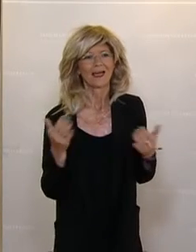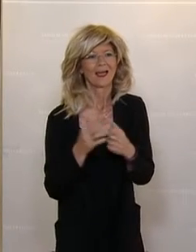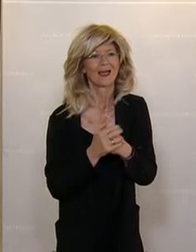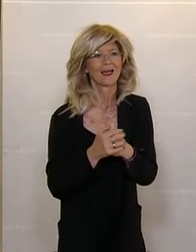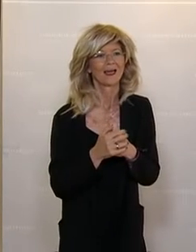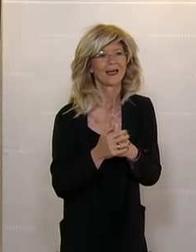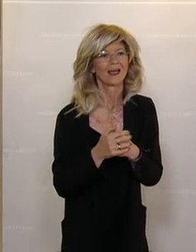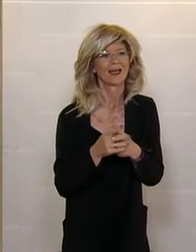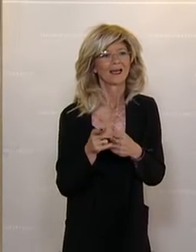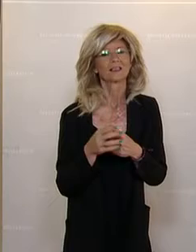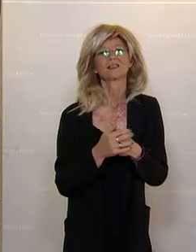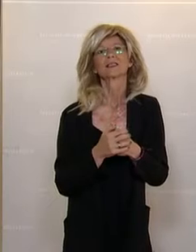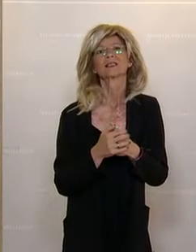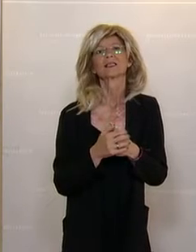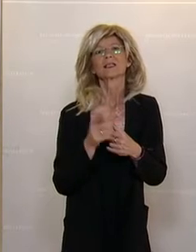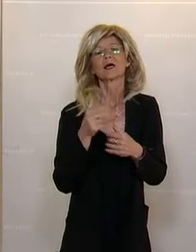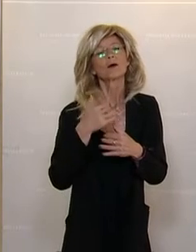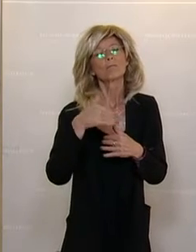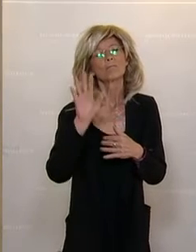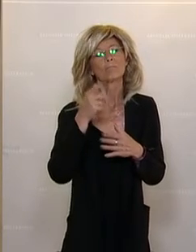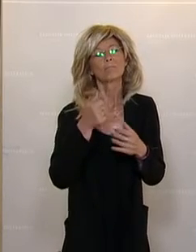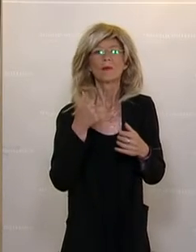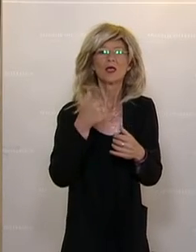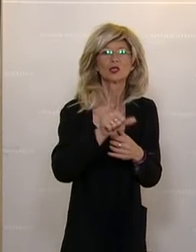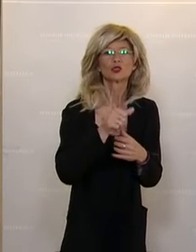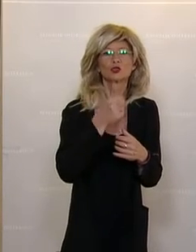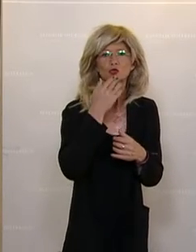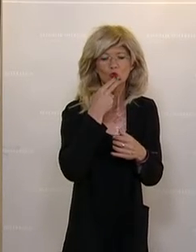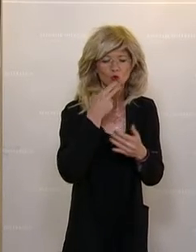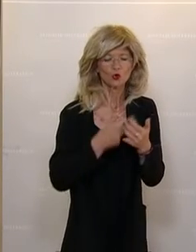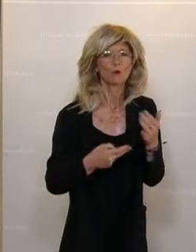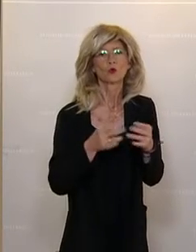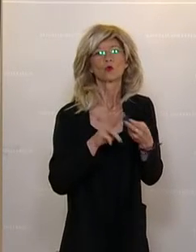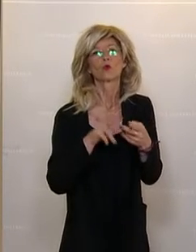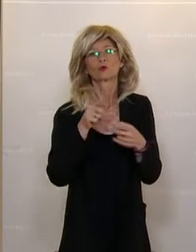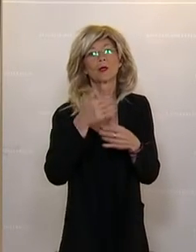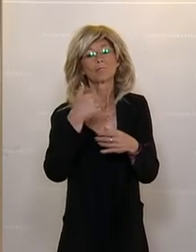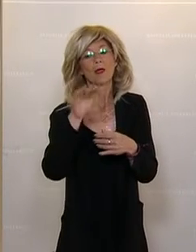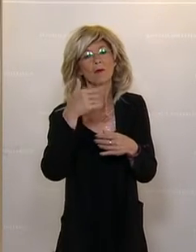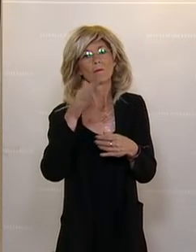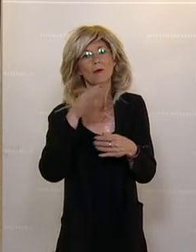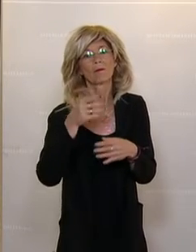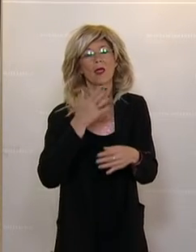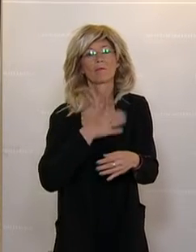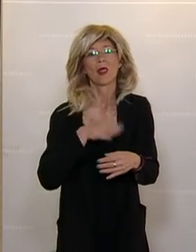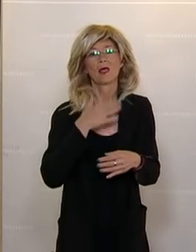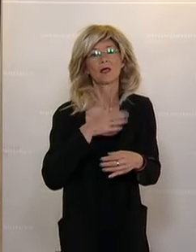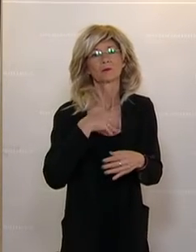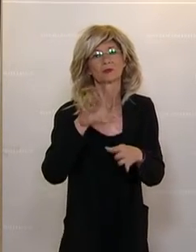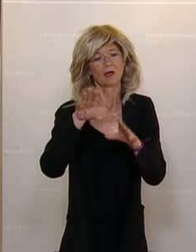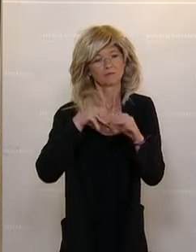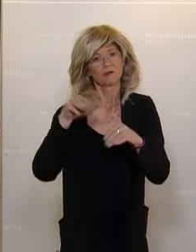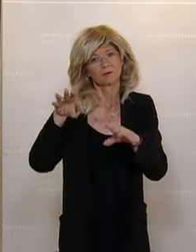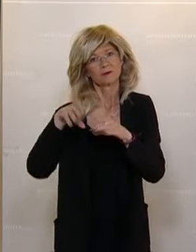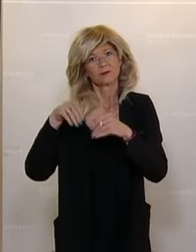wissen, der erfreut sich immer mehr Zuspruch und wird immer beliebter und wird immer lieber genommen, braucht jetzt noch ein bisschen eine Anpassung,